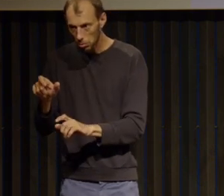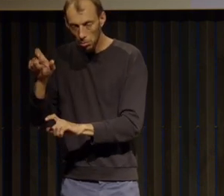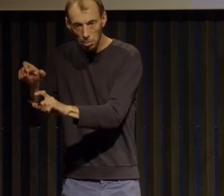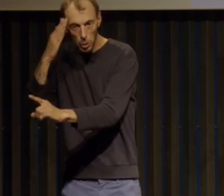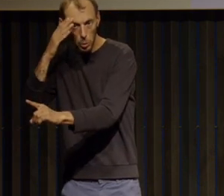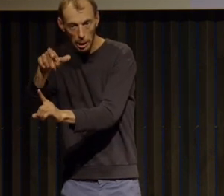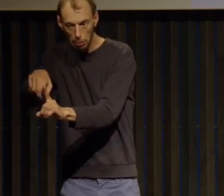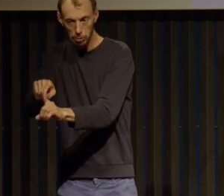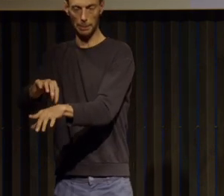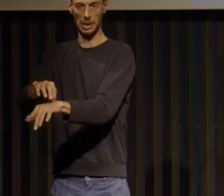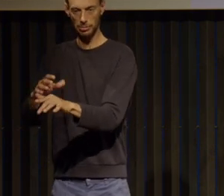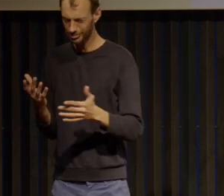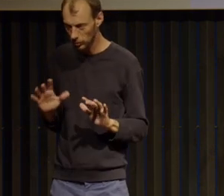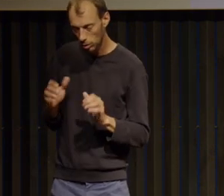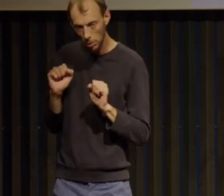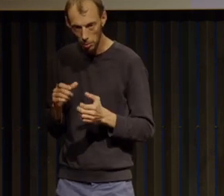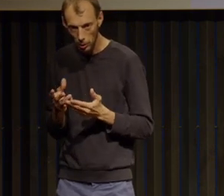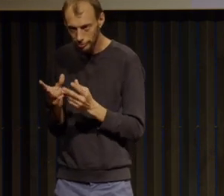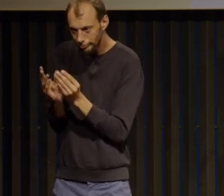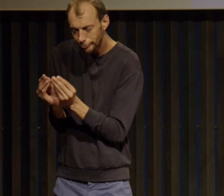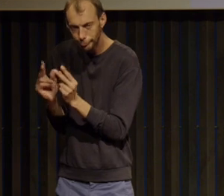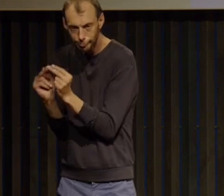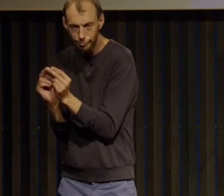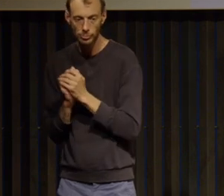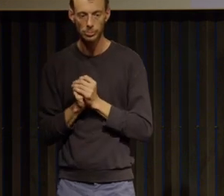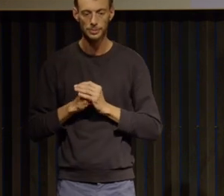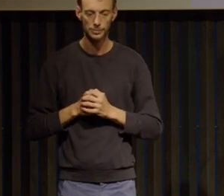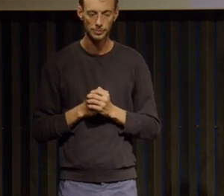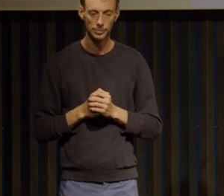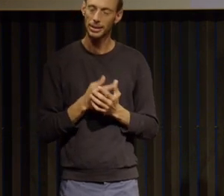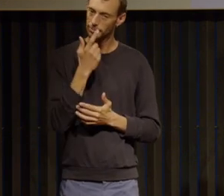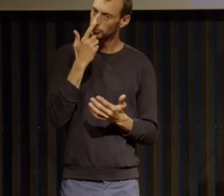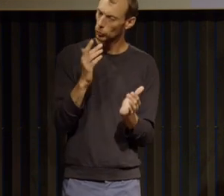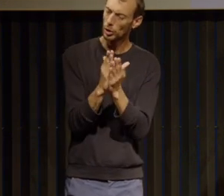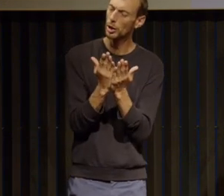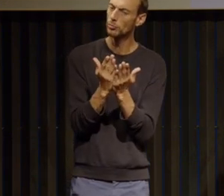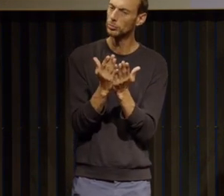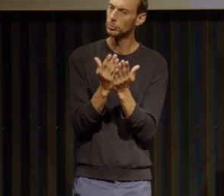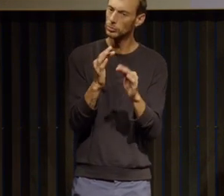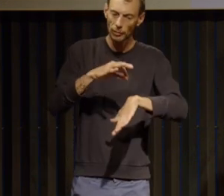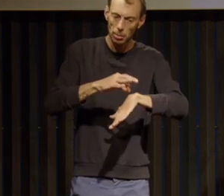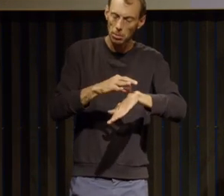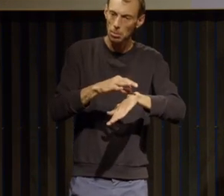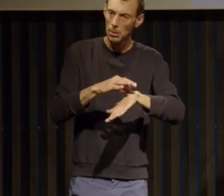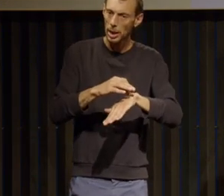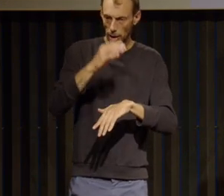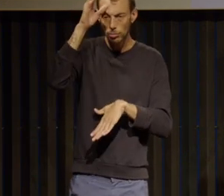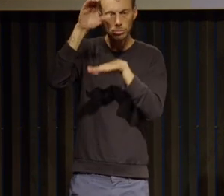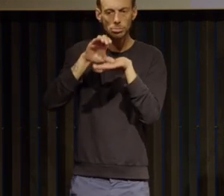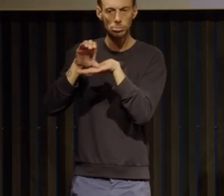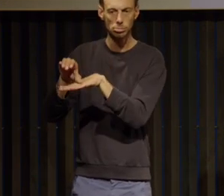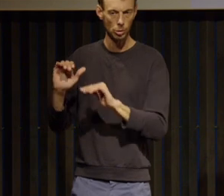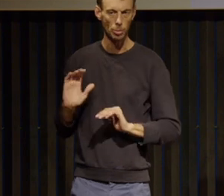je pense que le livre leur fournit déjà beaucoup de clés de compréhension de la maladie et notamment parce que